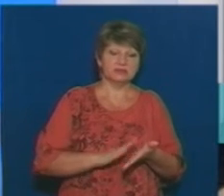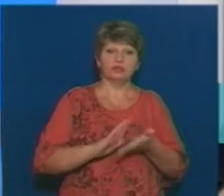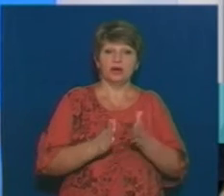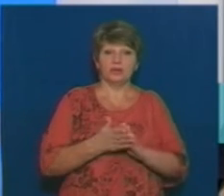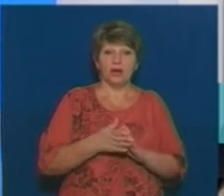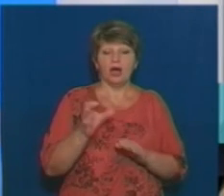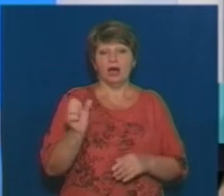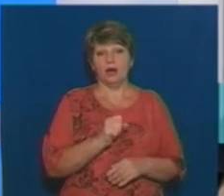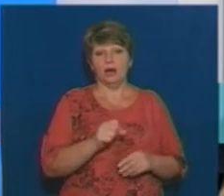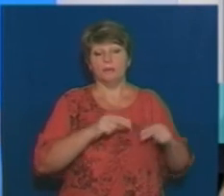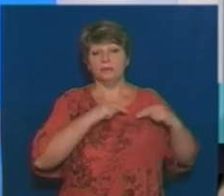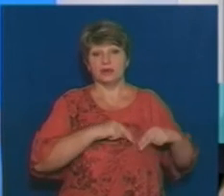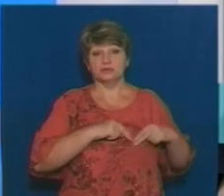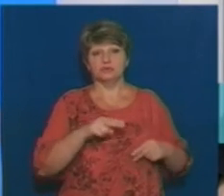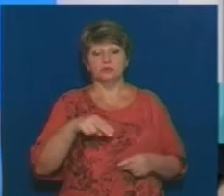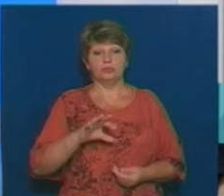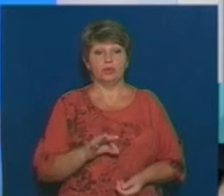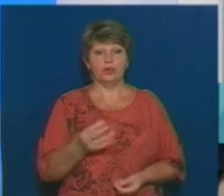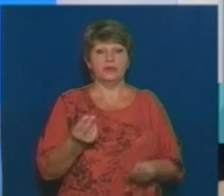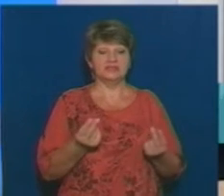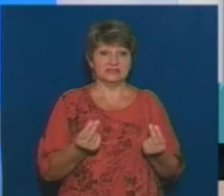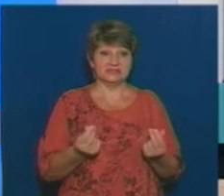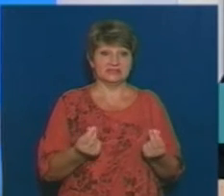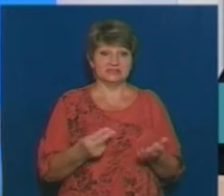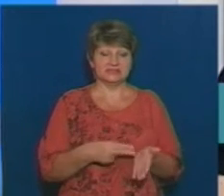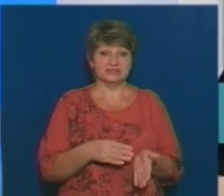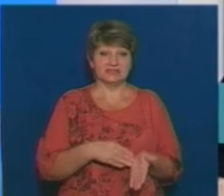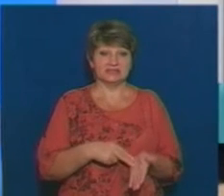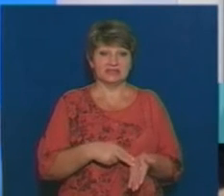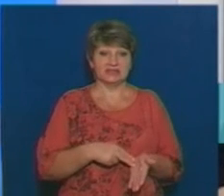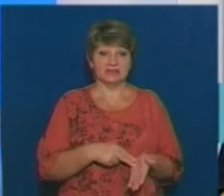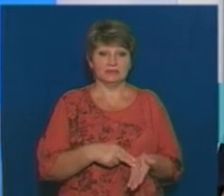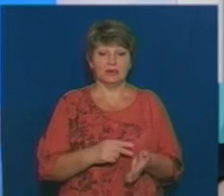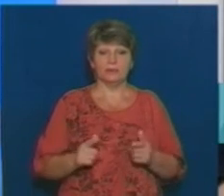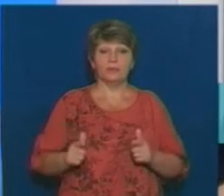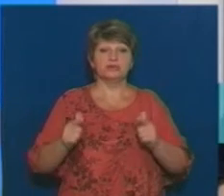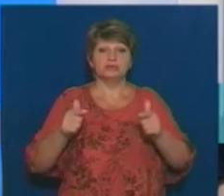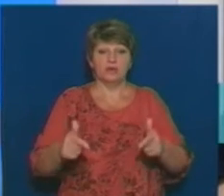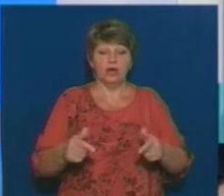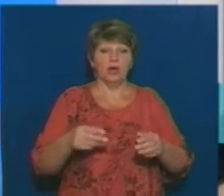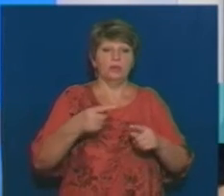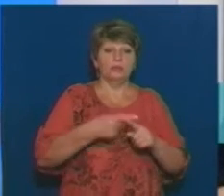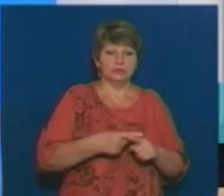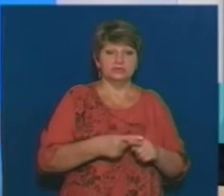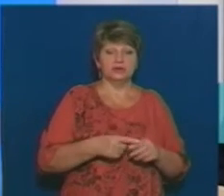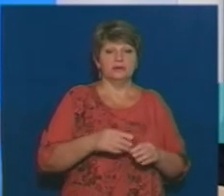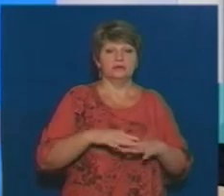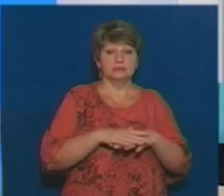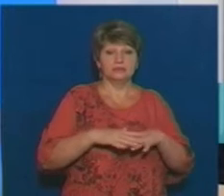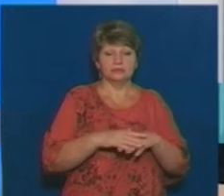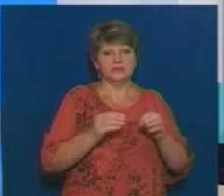працюємо по цінам, яким там, як кажуть, ціна поставщика плюс 10-12%